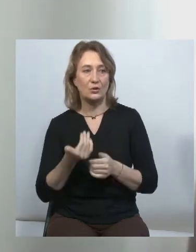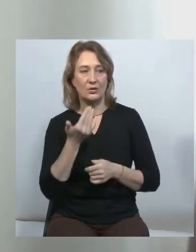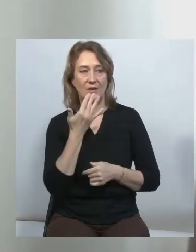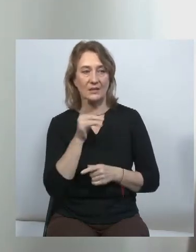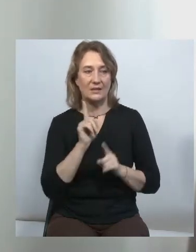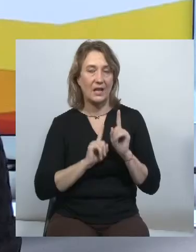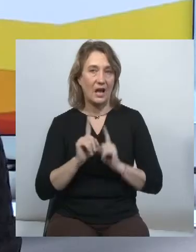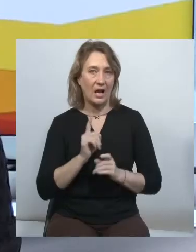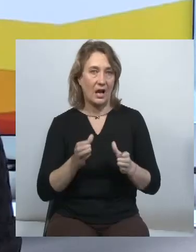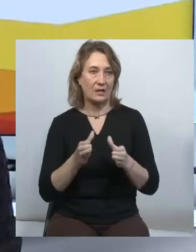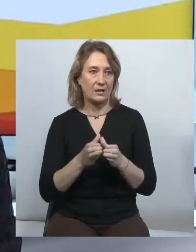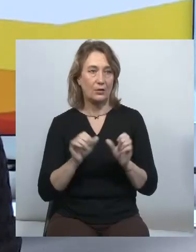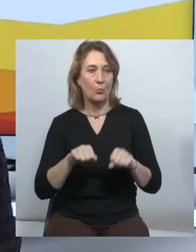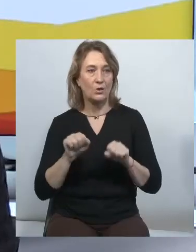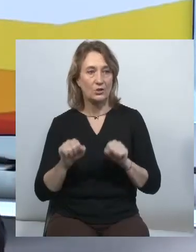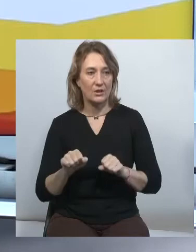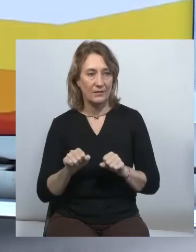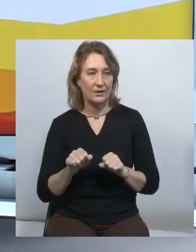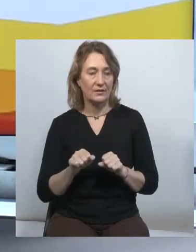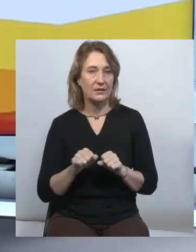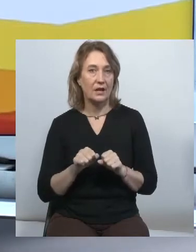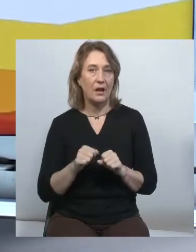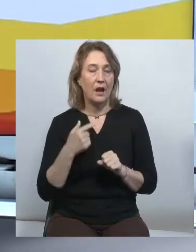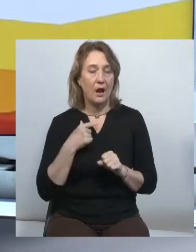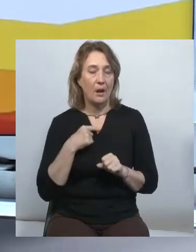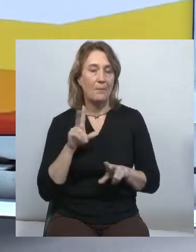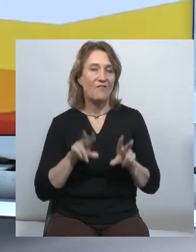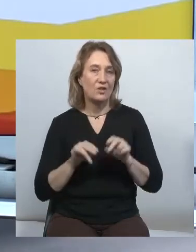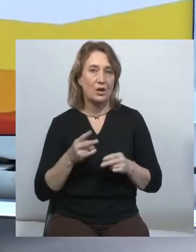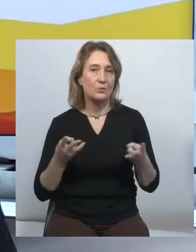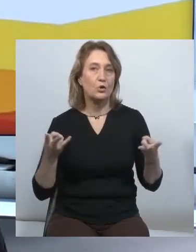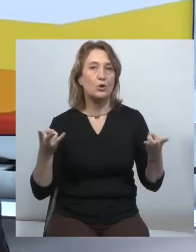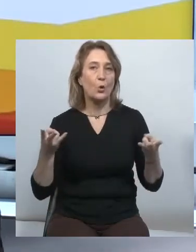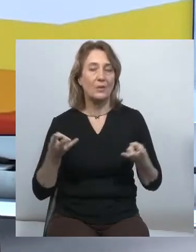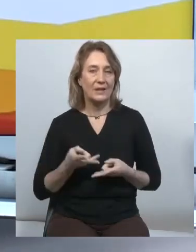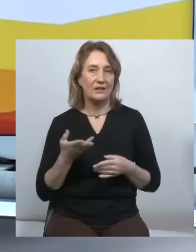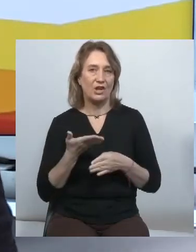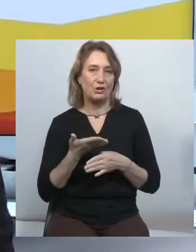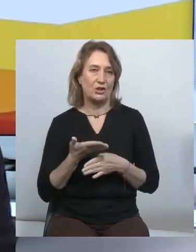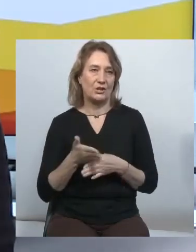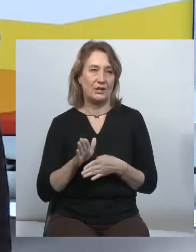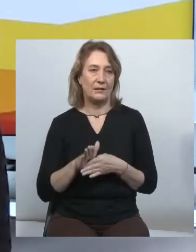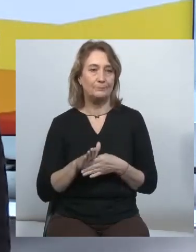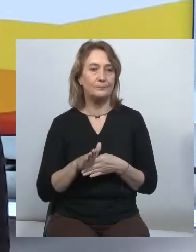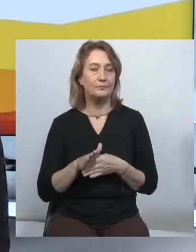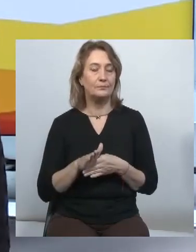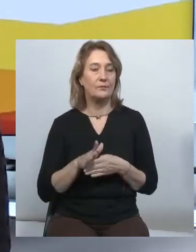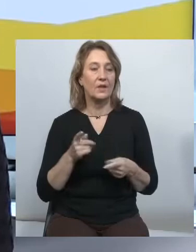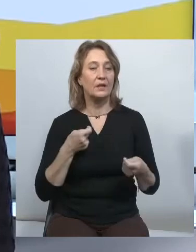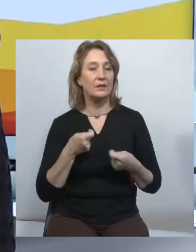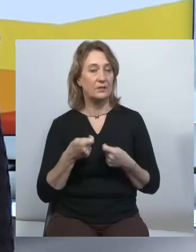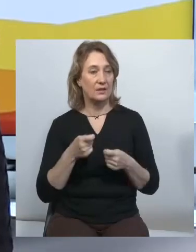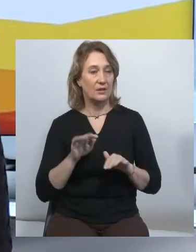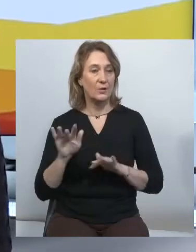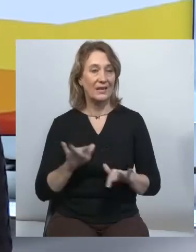її можливостях і функціях. Але ми вважаємо, що це необхідна частина регуляторної